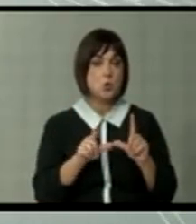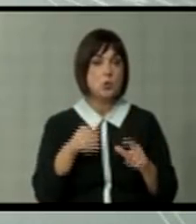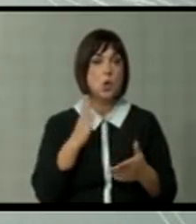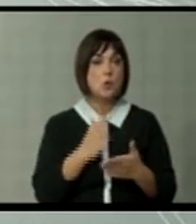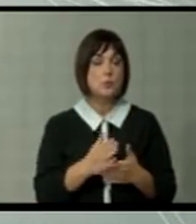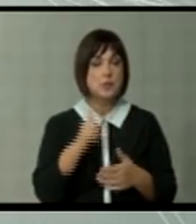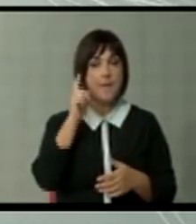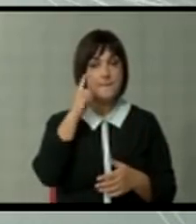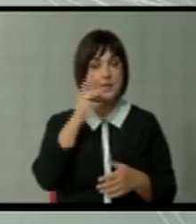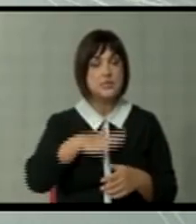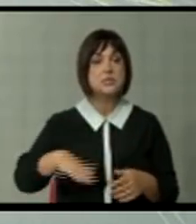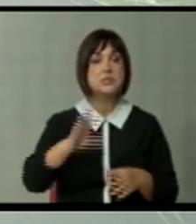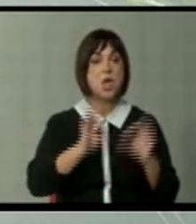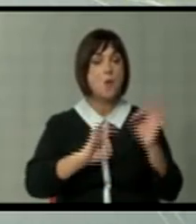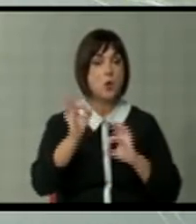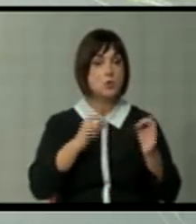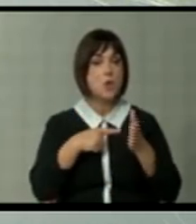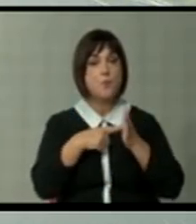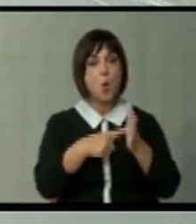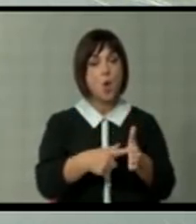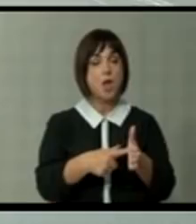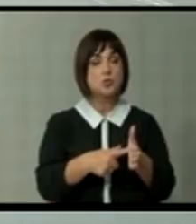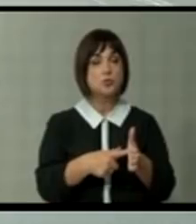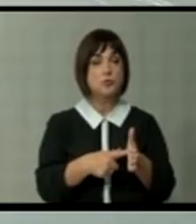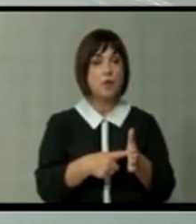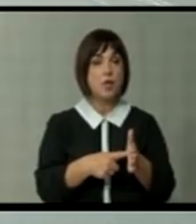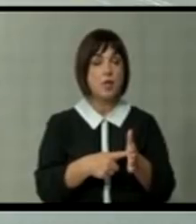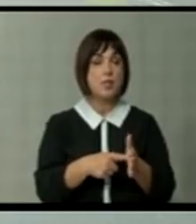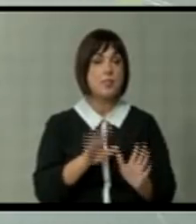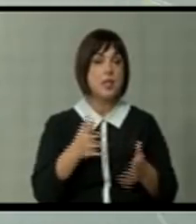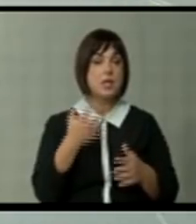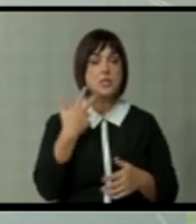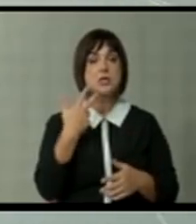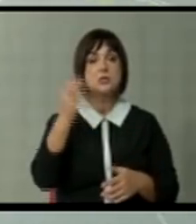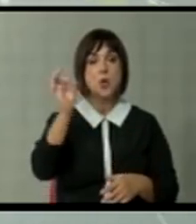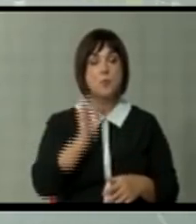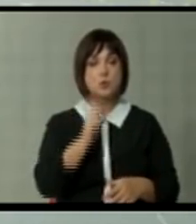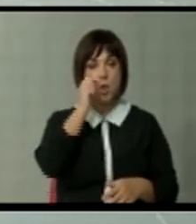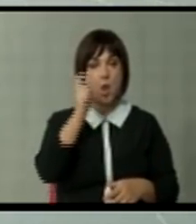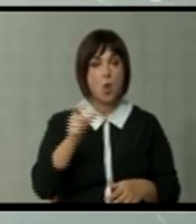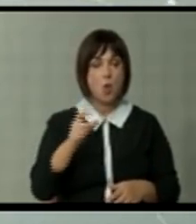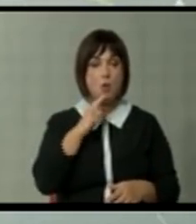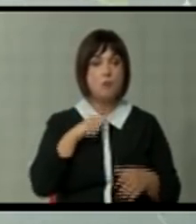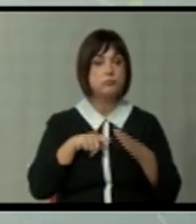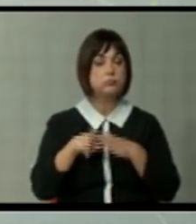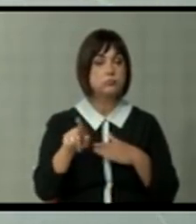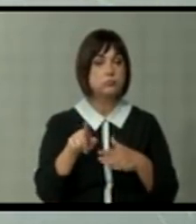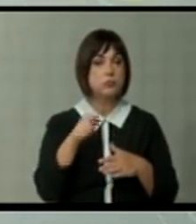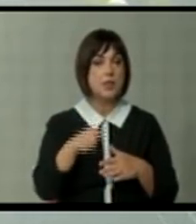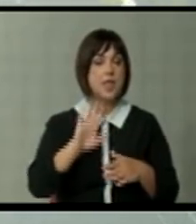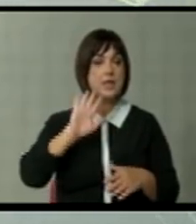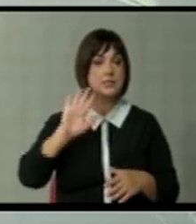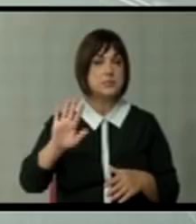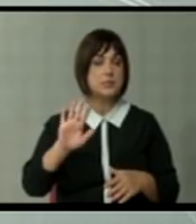Со што, мислам, сите проценки и покажува дека негде, бар, 30% од луѓе што би избегле на